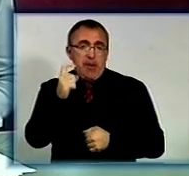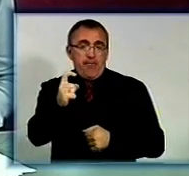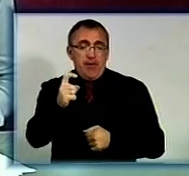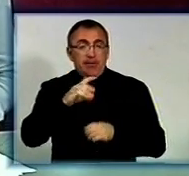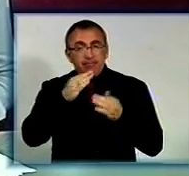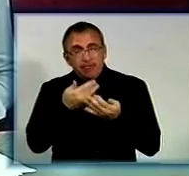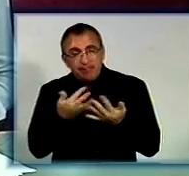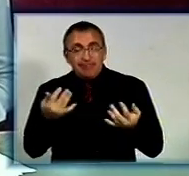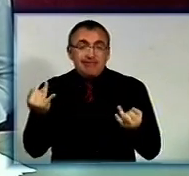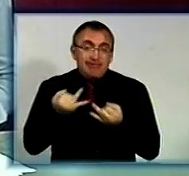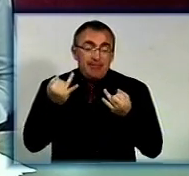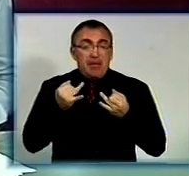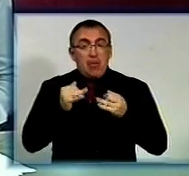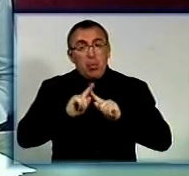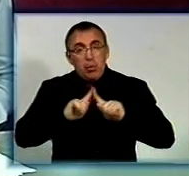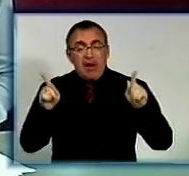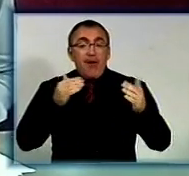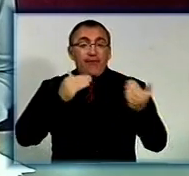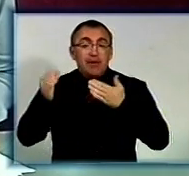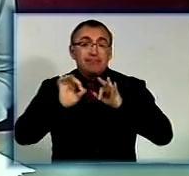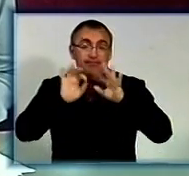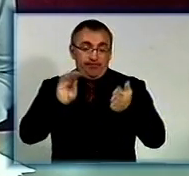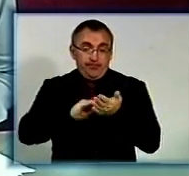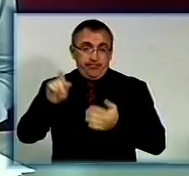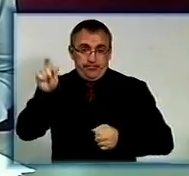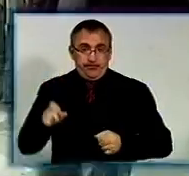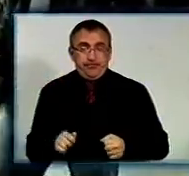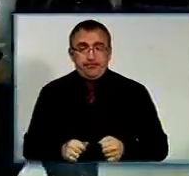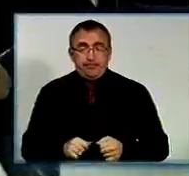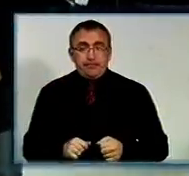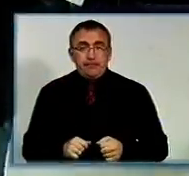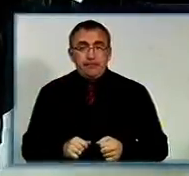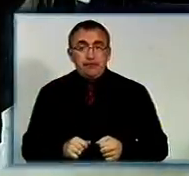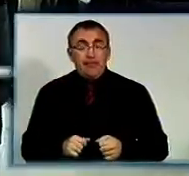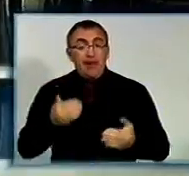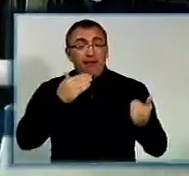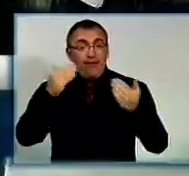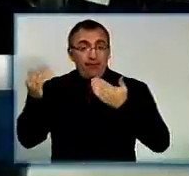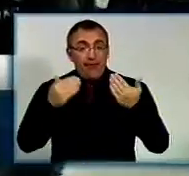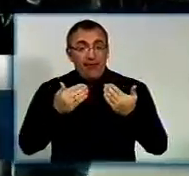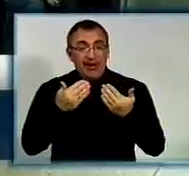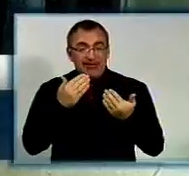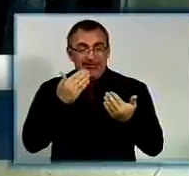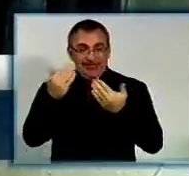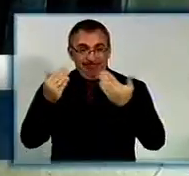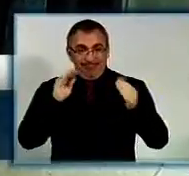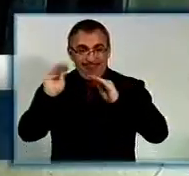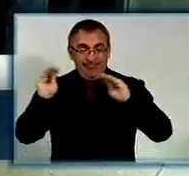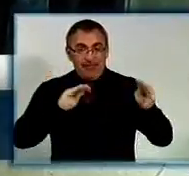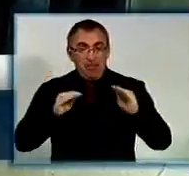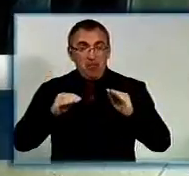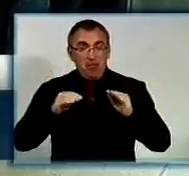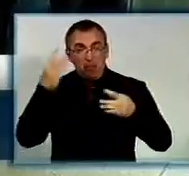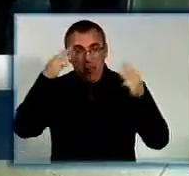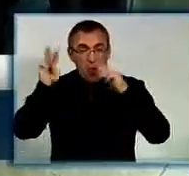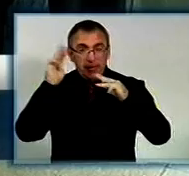Про ці та інші цікавинки унікальної виставки розкаже наша Марія Староста. На виставку стендового моделізму з'їхались учасники